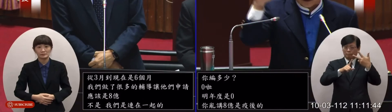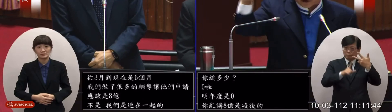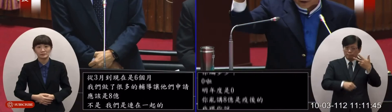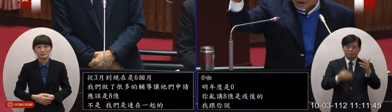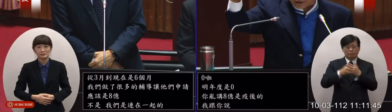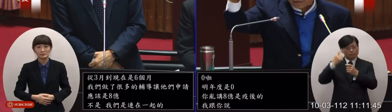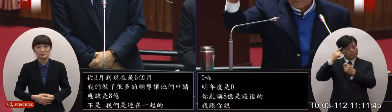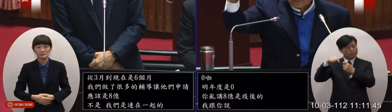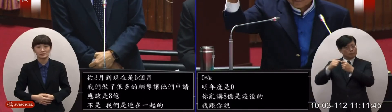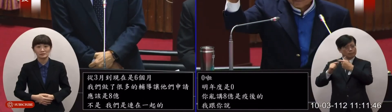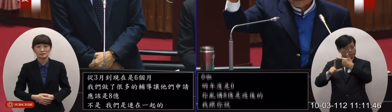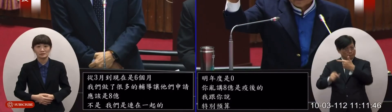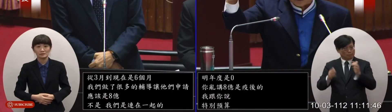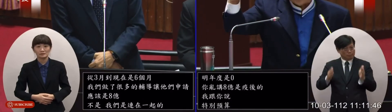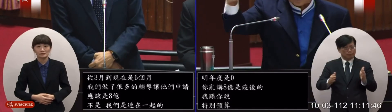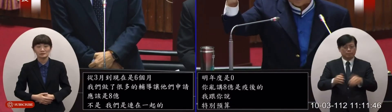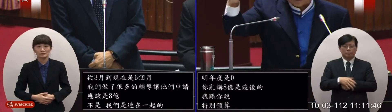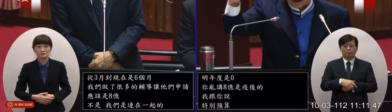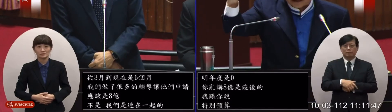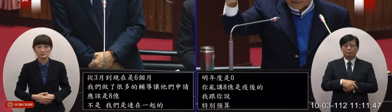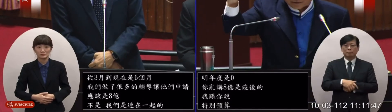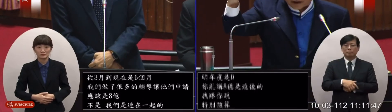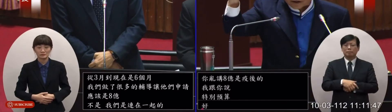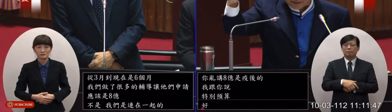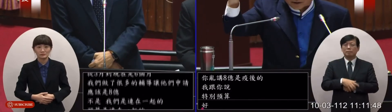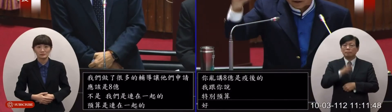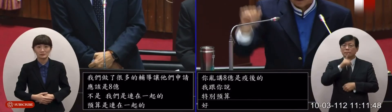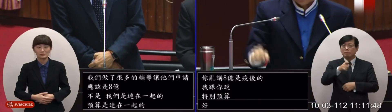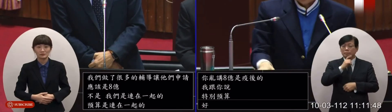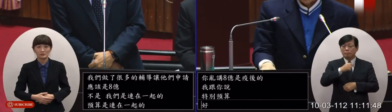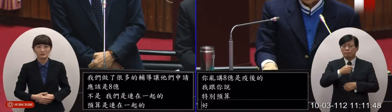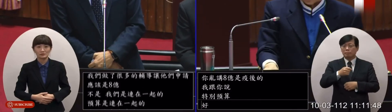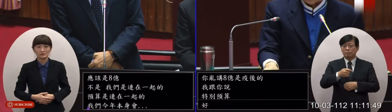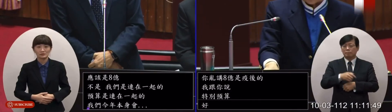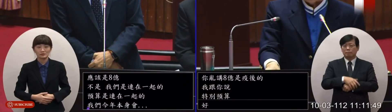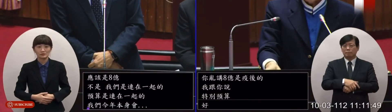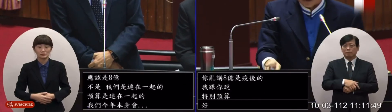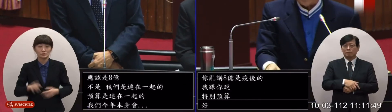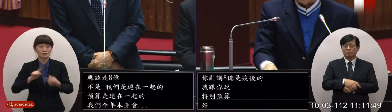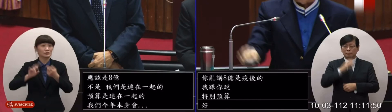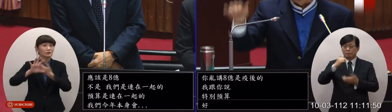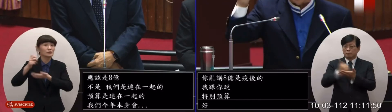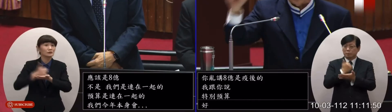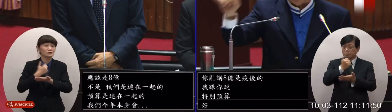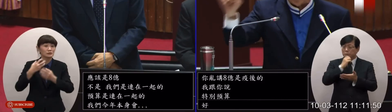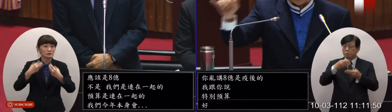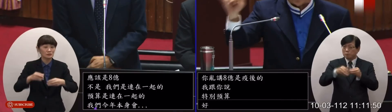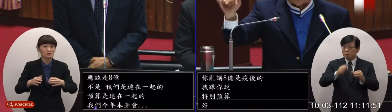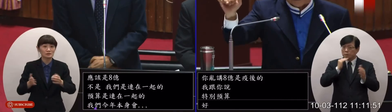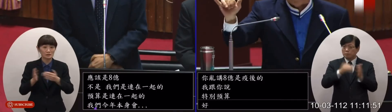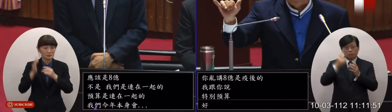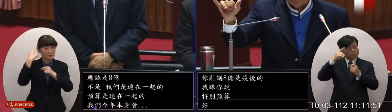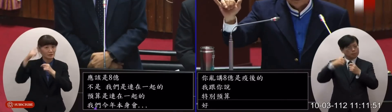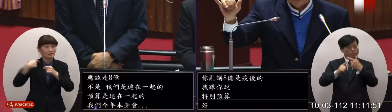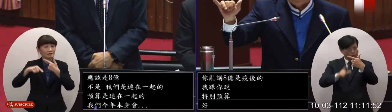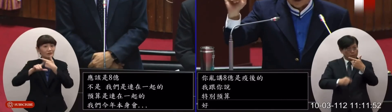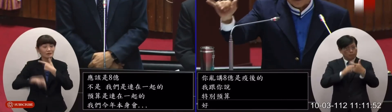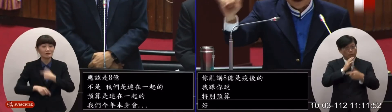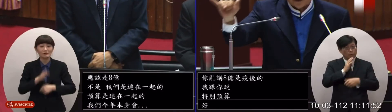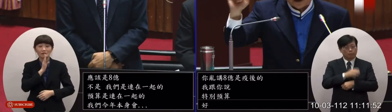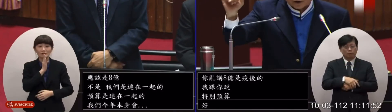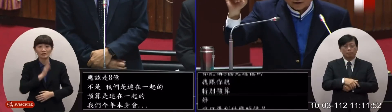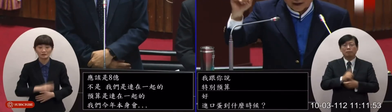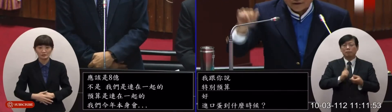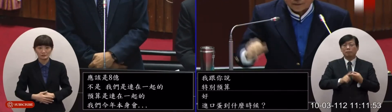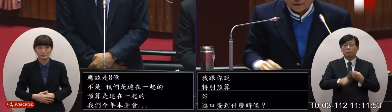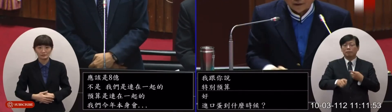明年6月那是不是還帶部長是不是進口單是不是到明年6到年6確斷對啊到